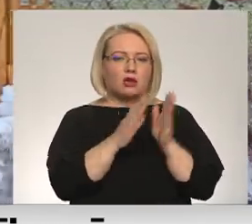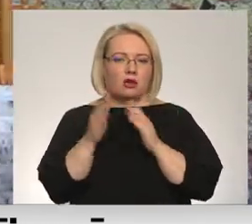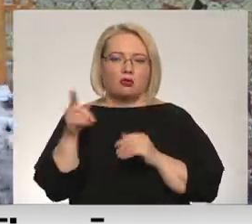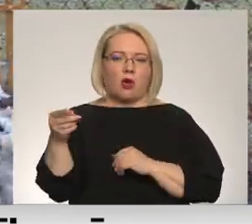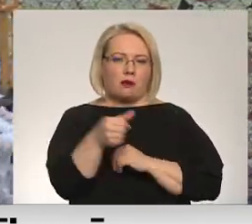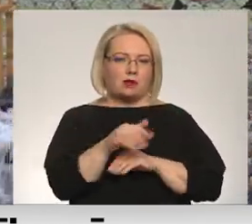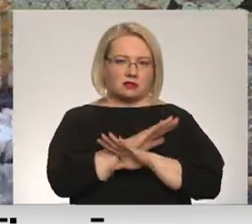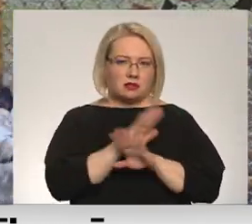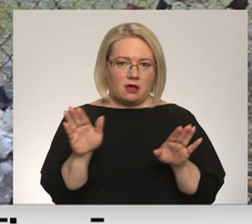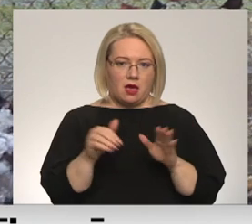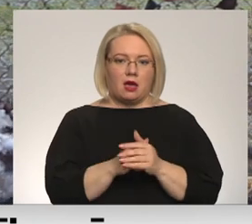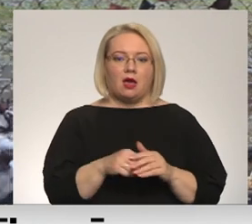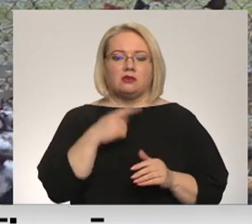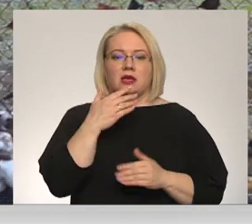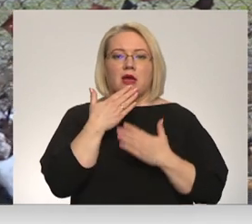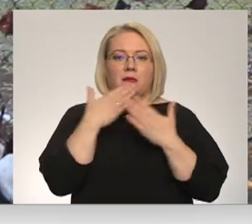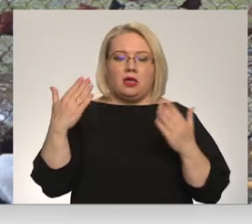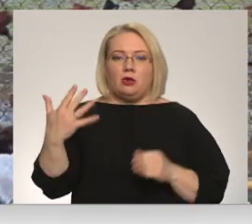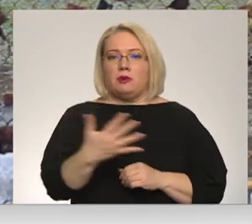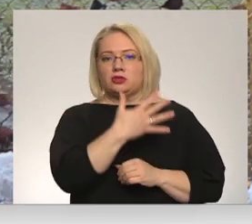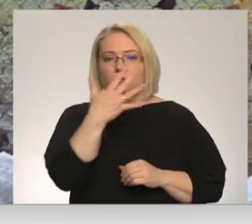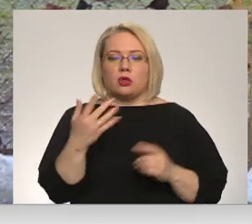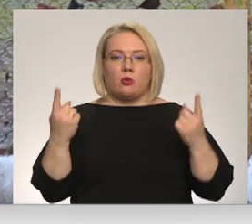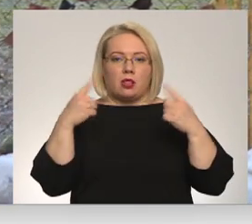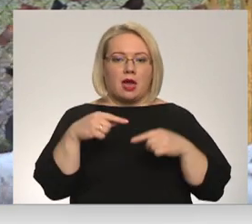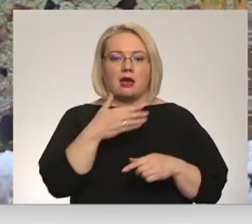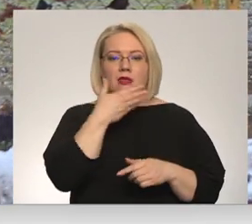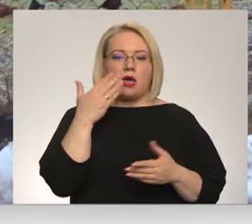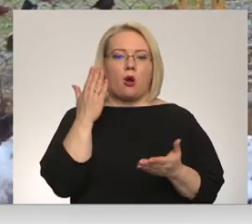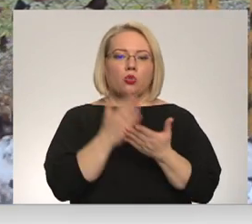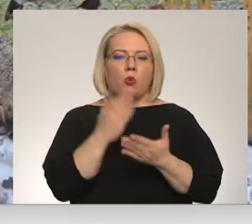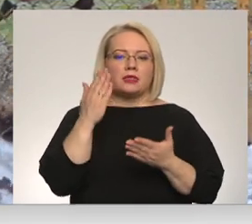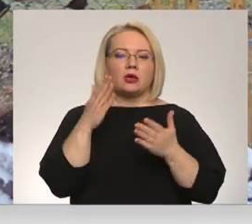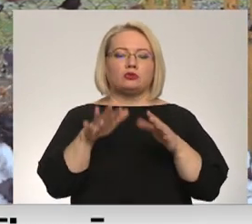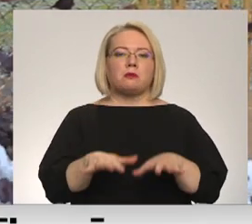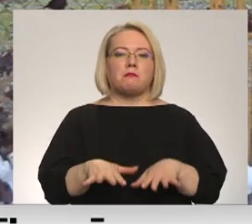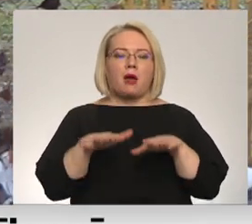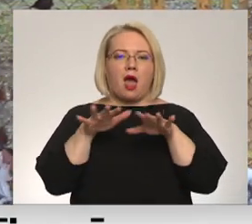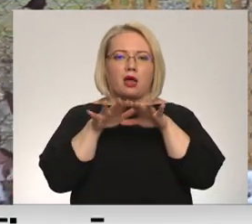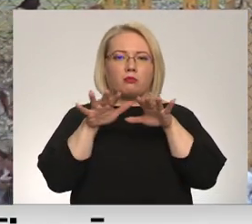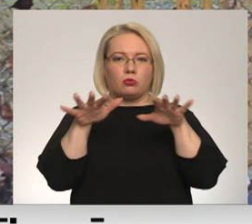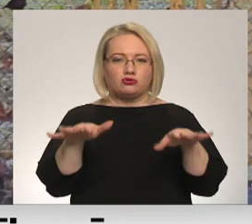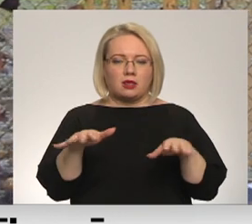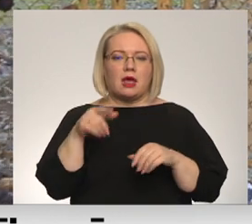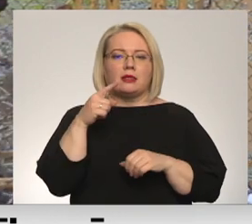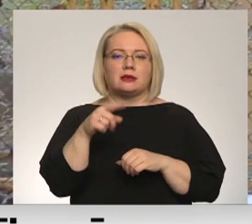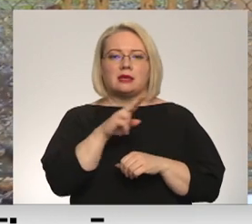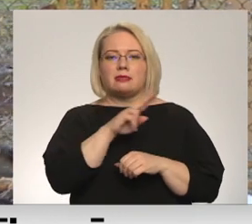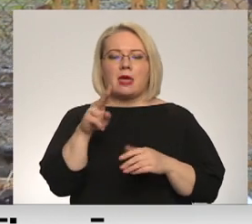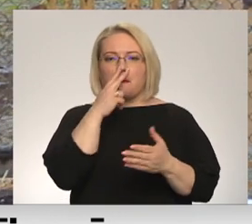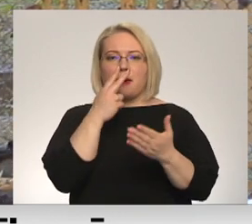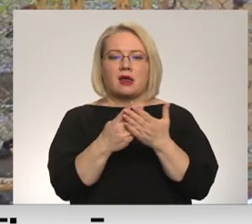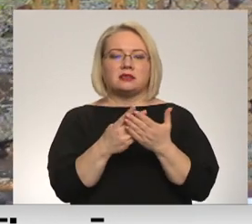Ja pēdējo piecu gadu laikā nav notikusi pārplūšana, tad tas ir neparedzams